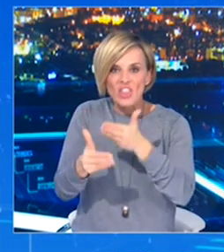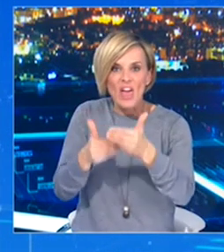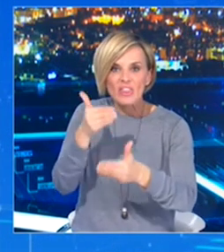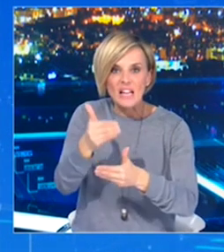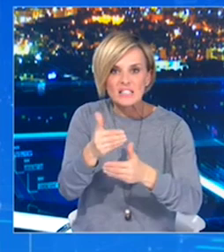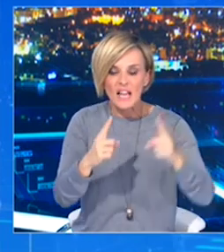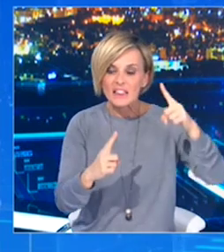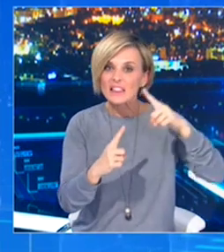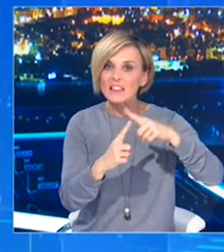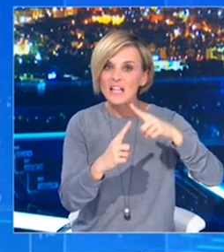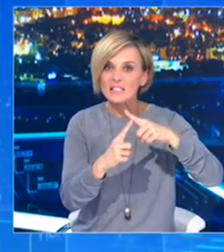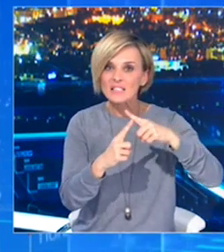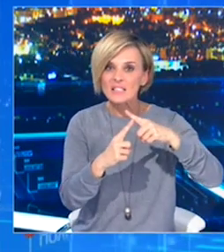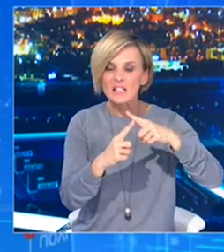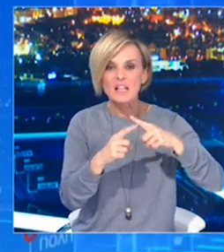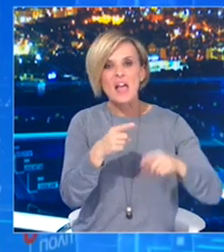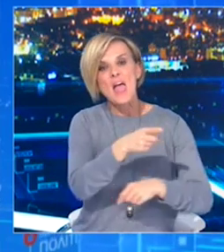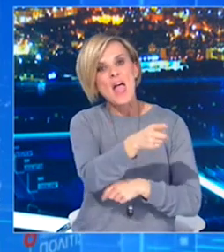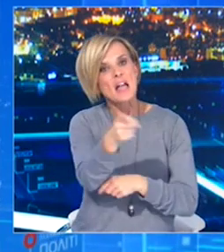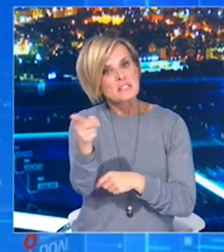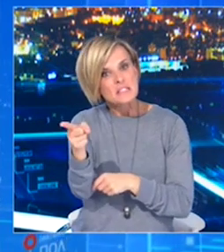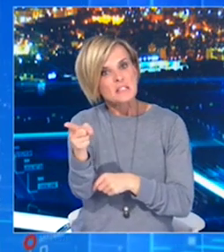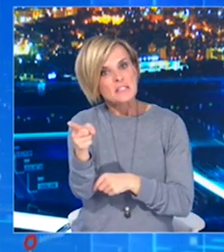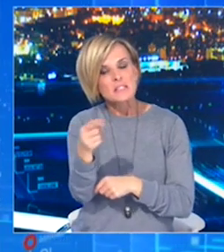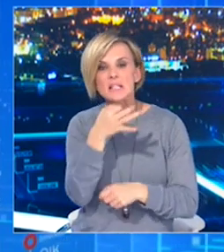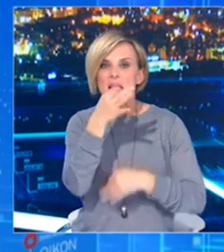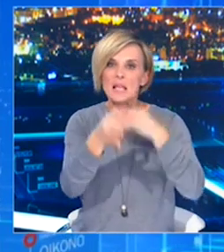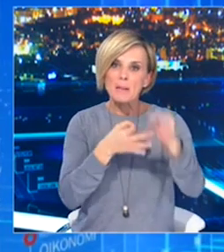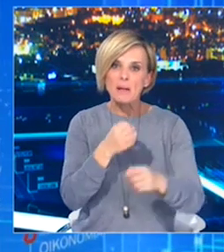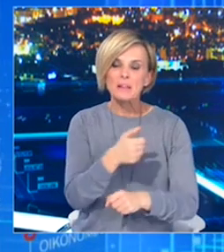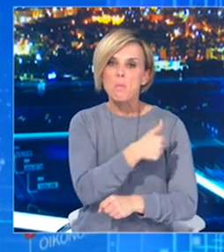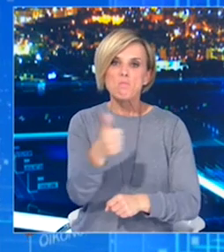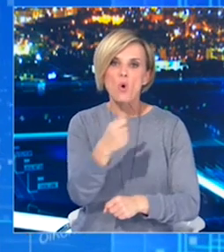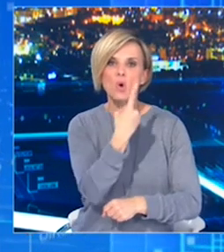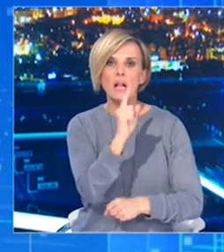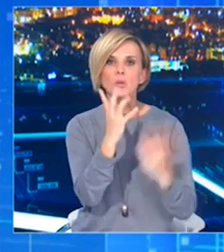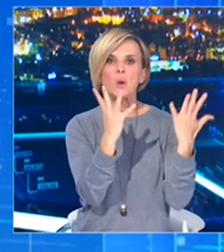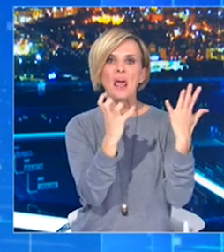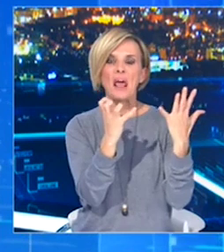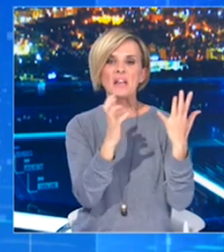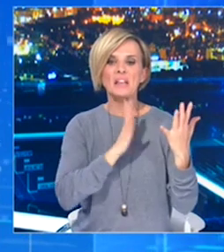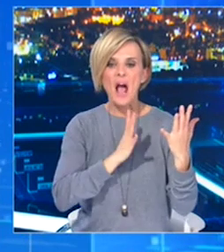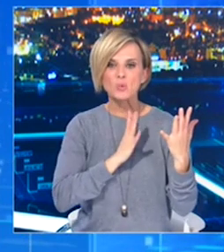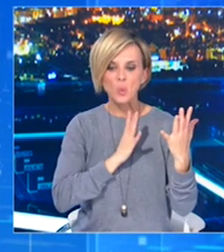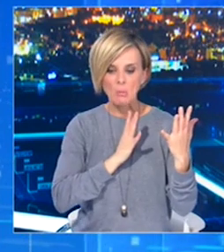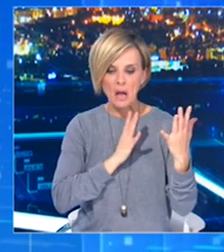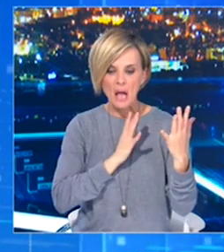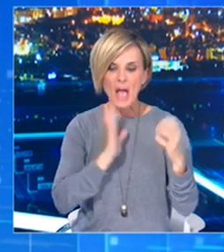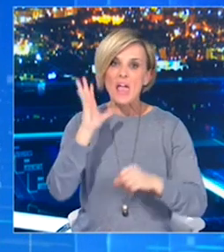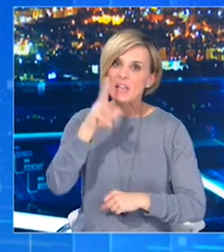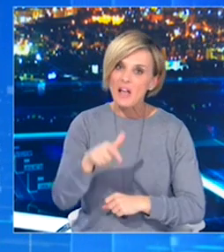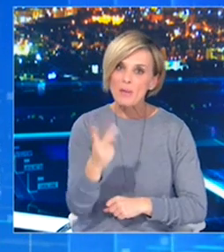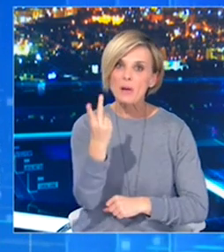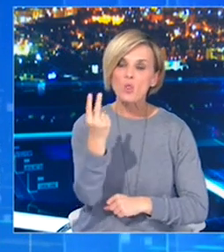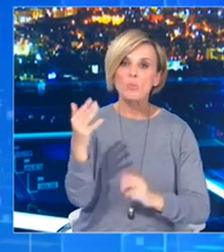Εσείς με 190 άτομα πώς εχνηλατείτε αποτελεσματικά 2.000 και 2.500 κρούσματα την ημέρα γιατί